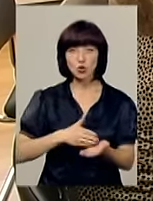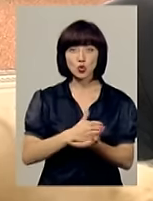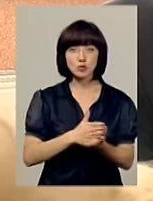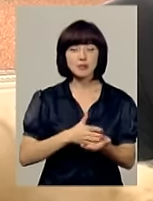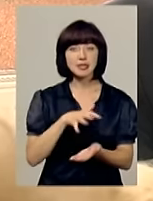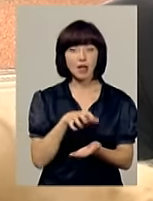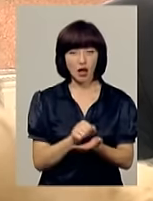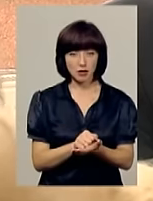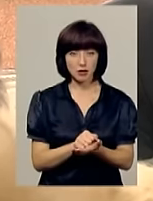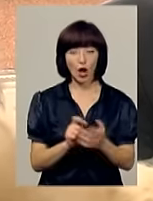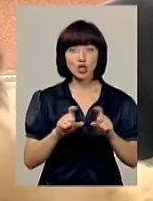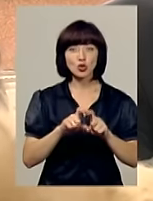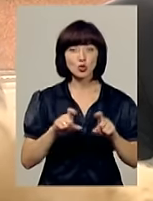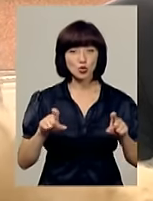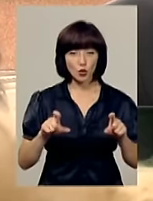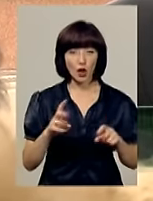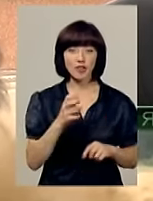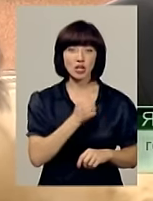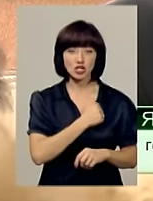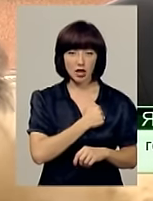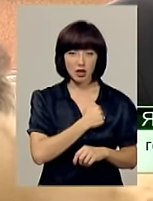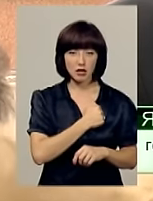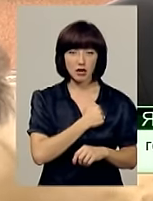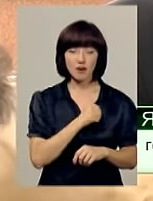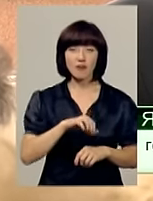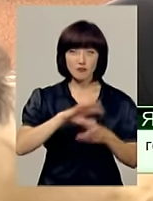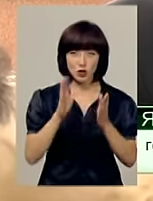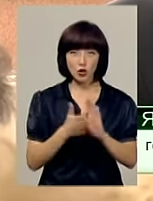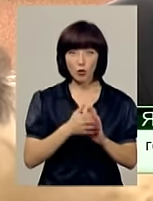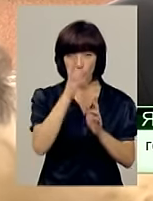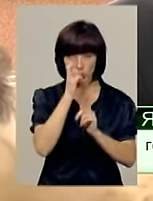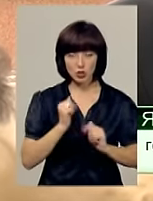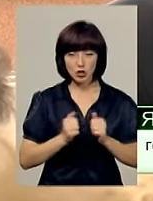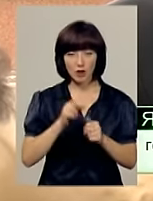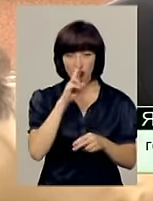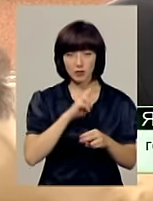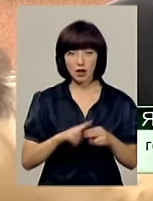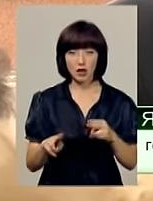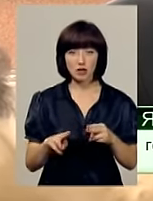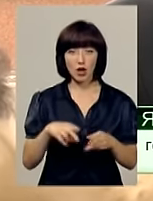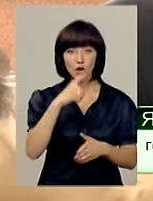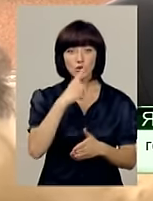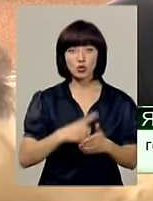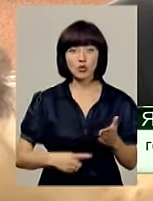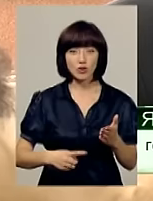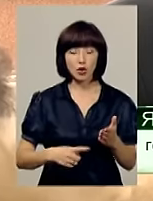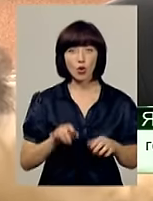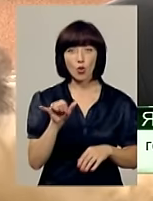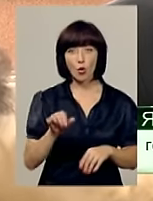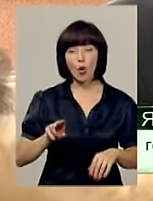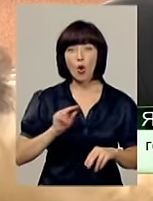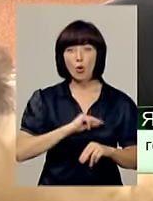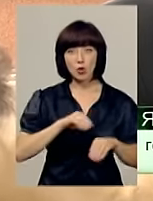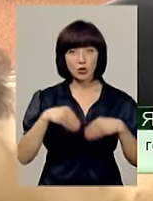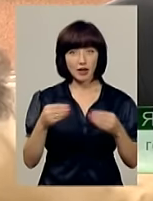Кашуба. Структура, на жаль, в цілому по державі втратила довіру у роботодавців і